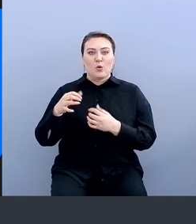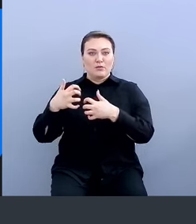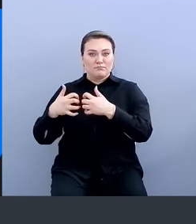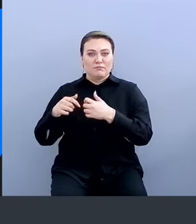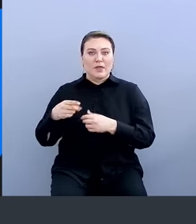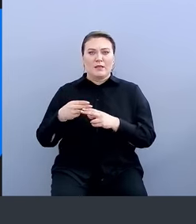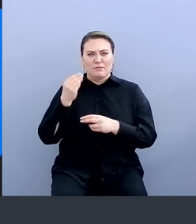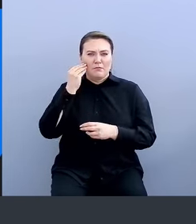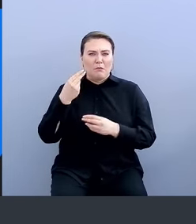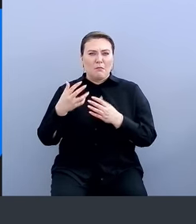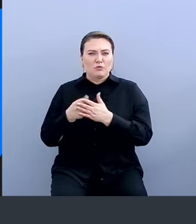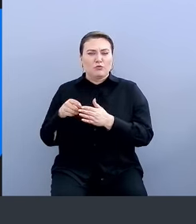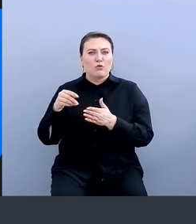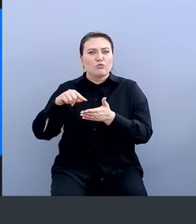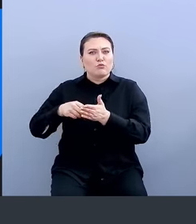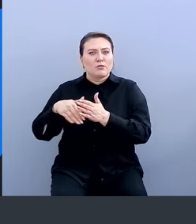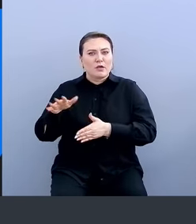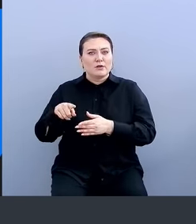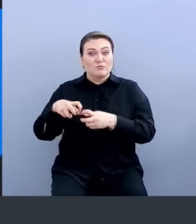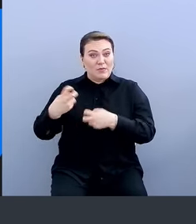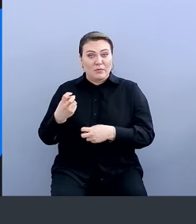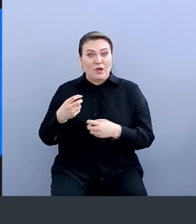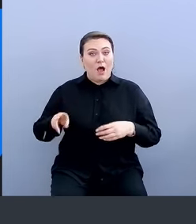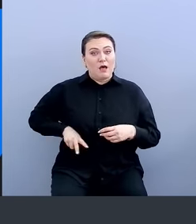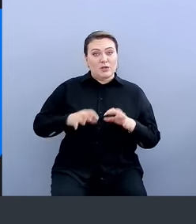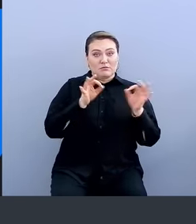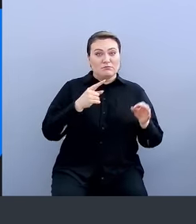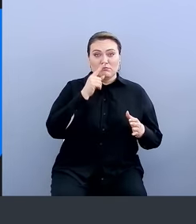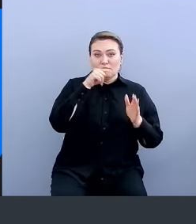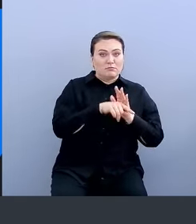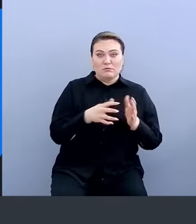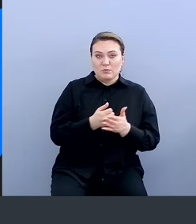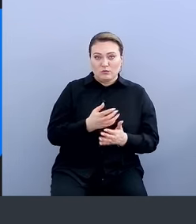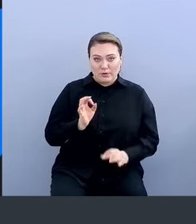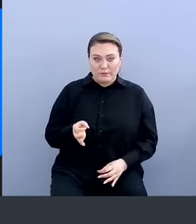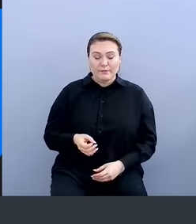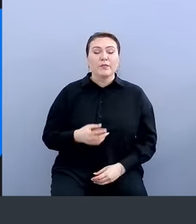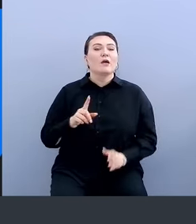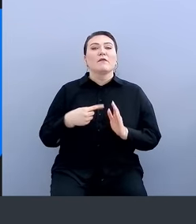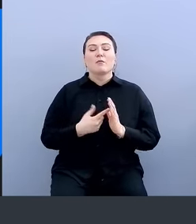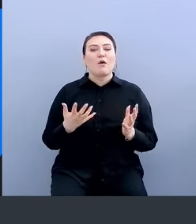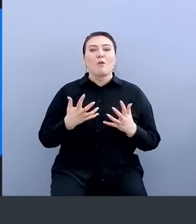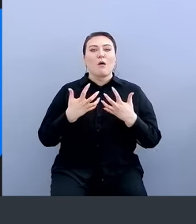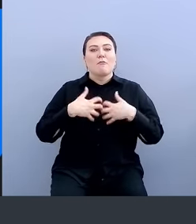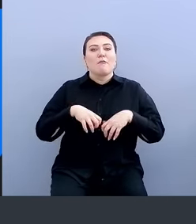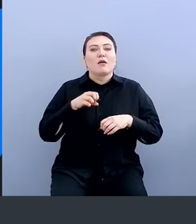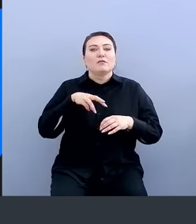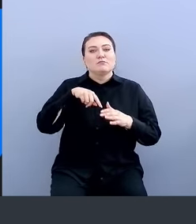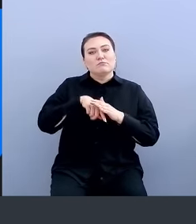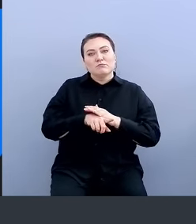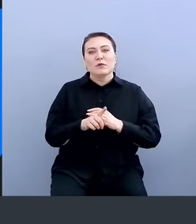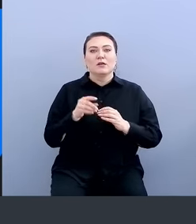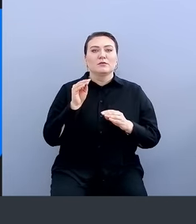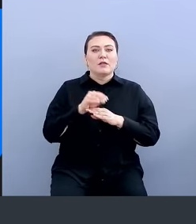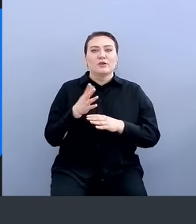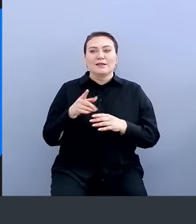Получается, это точка отказа. Если она сломалась, то к админкам не будет. вопрос, какой механизм вы заложили на тот случай,